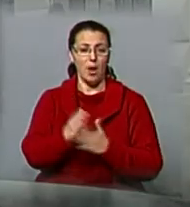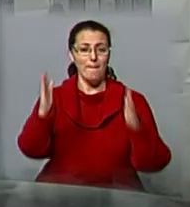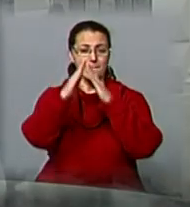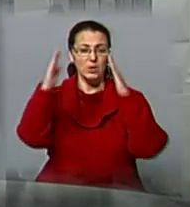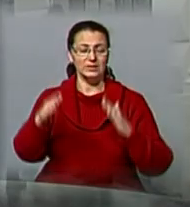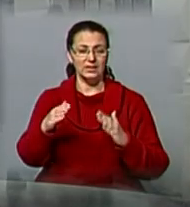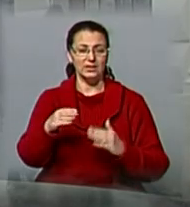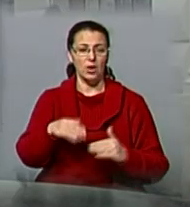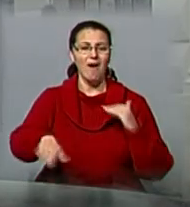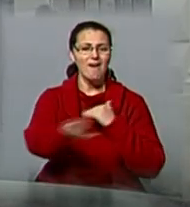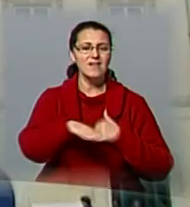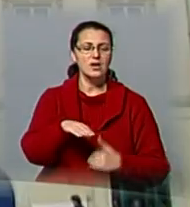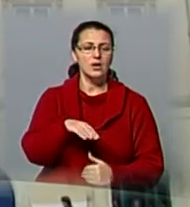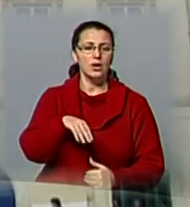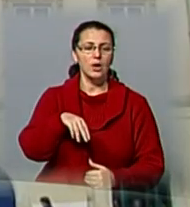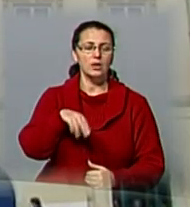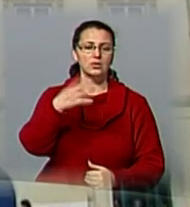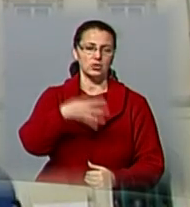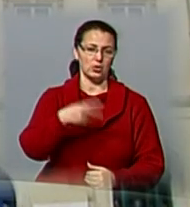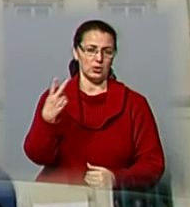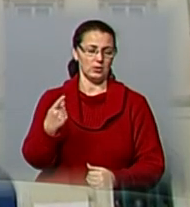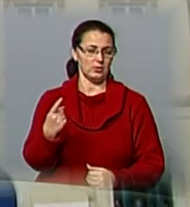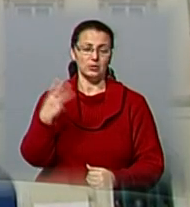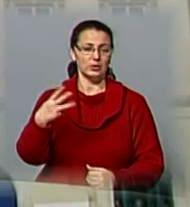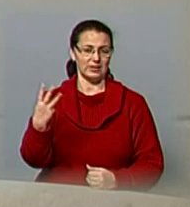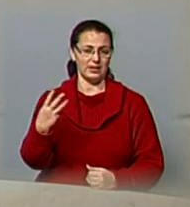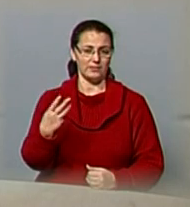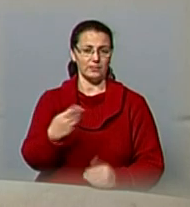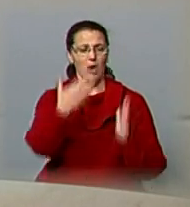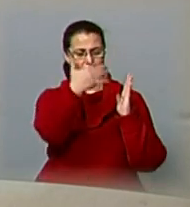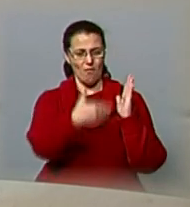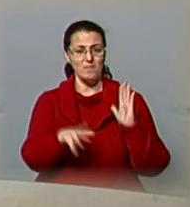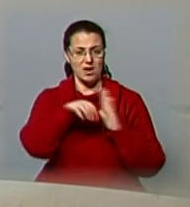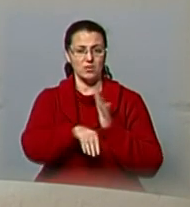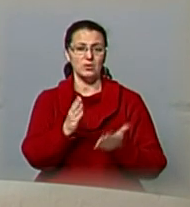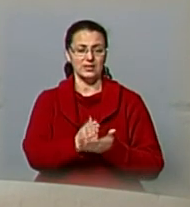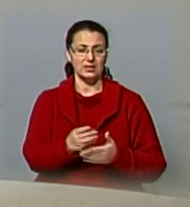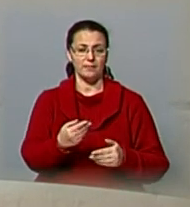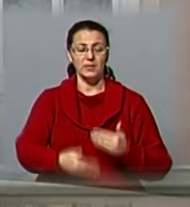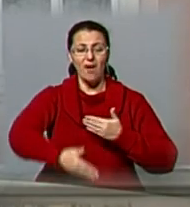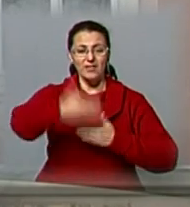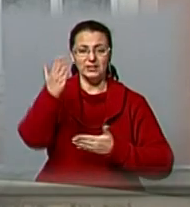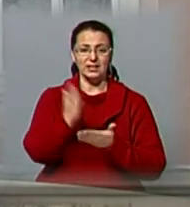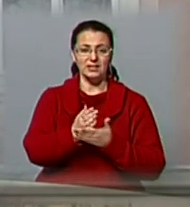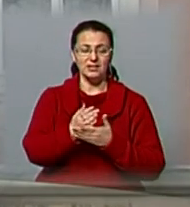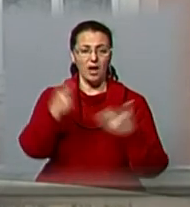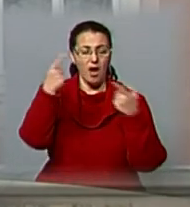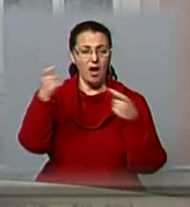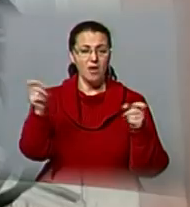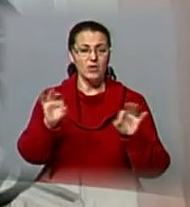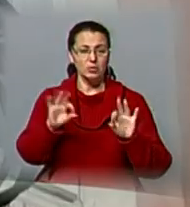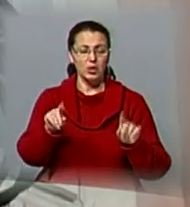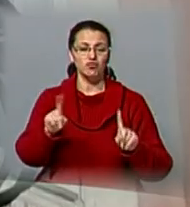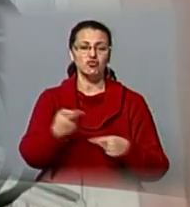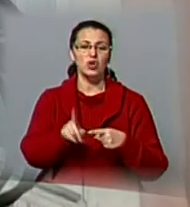43. Це так звана Ротендорфівська кам'яниця. Вона є у цьому переліку. Та на фасаді вже є інформація про те, що це